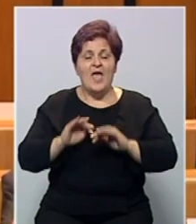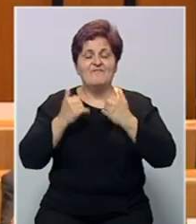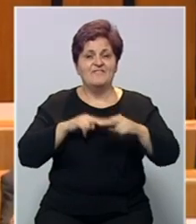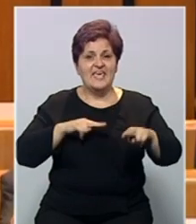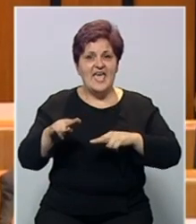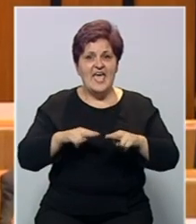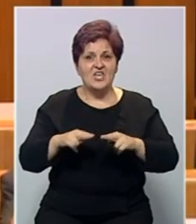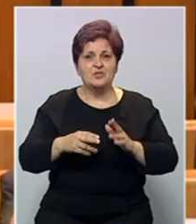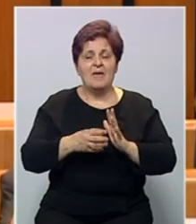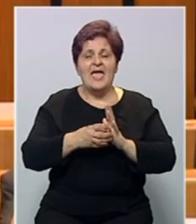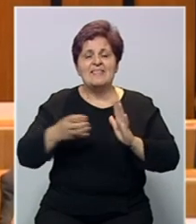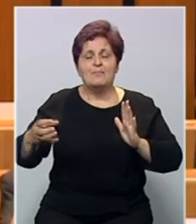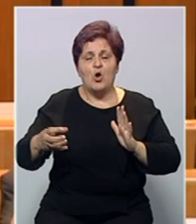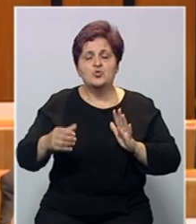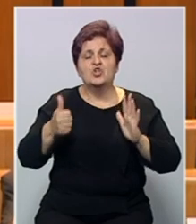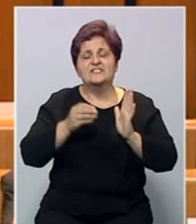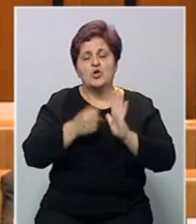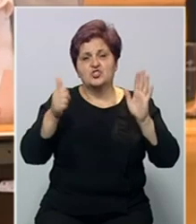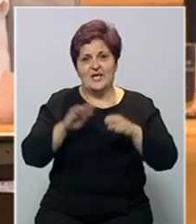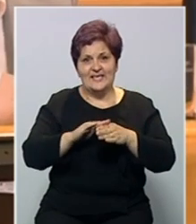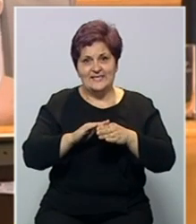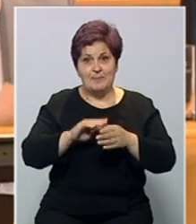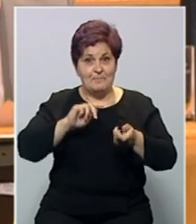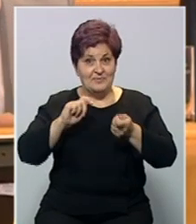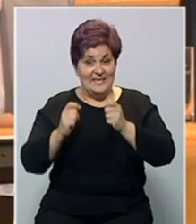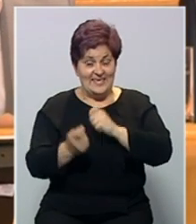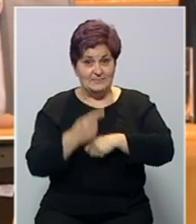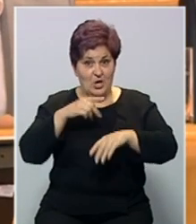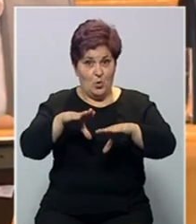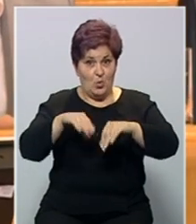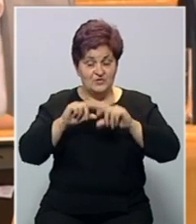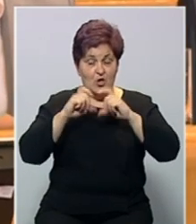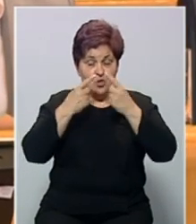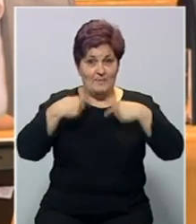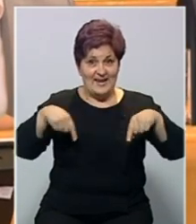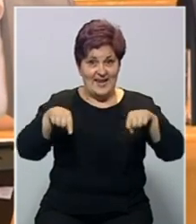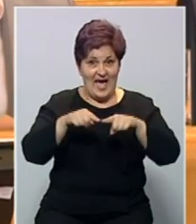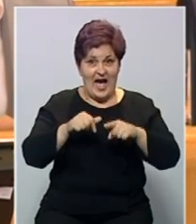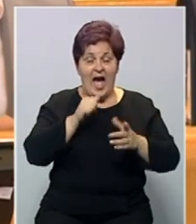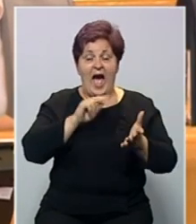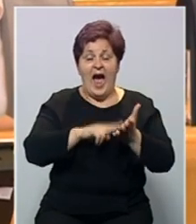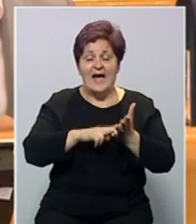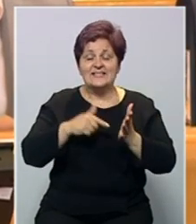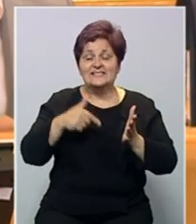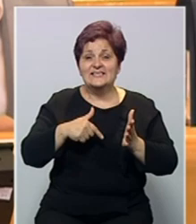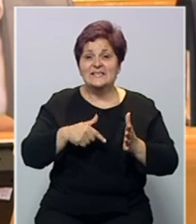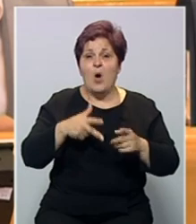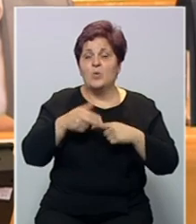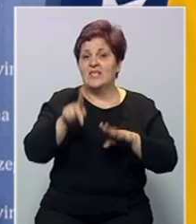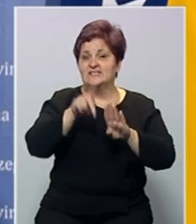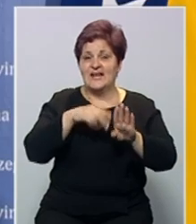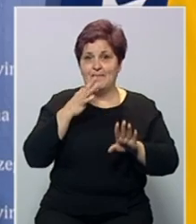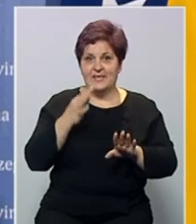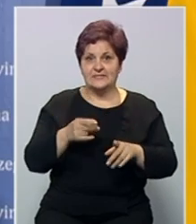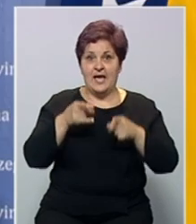ministara trajanje produži za još tri mjeseca. Izmjenama koje je usvojio Dom naroda, akciza na Gorivo ukidaju se na mjesec dana.